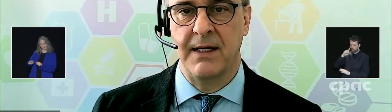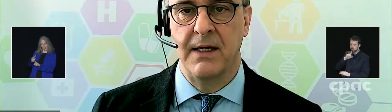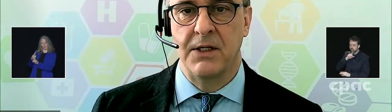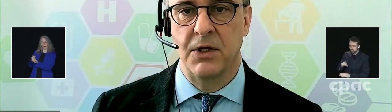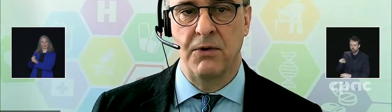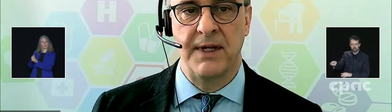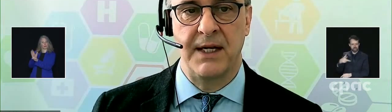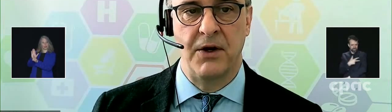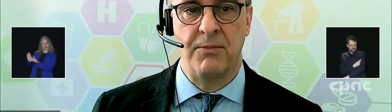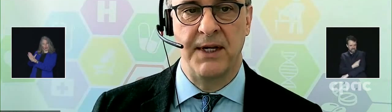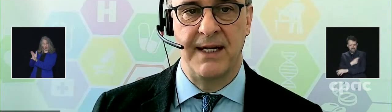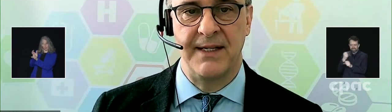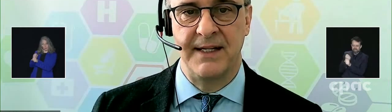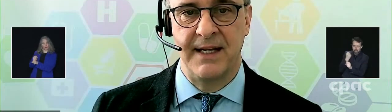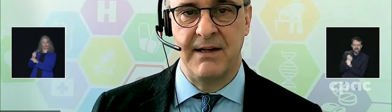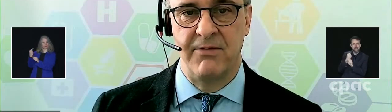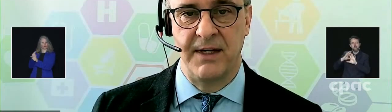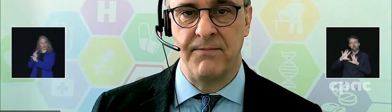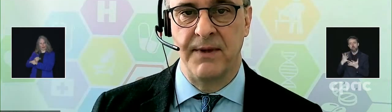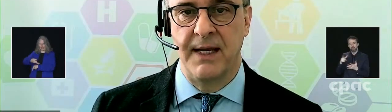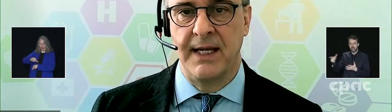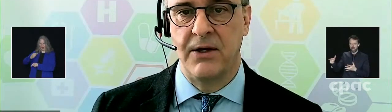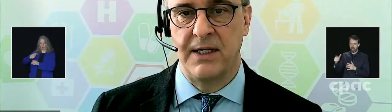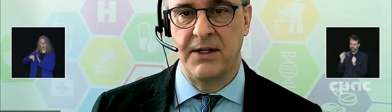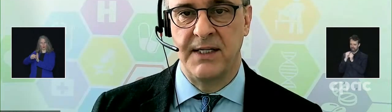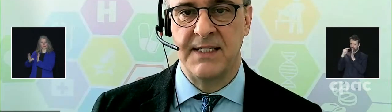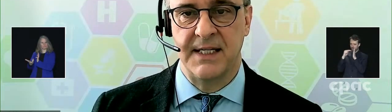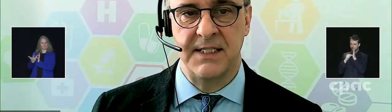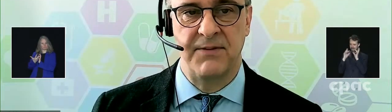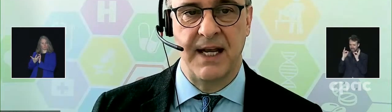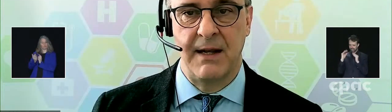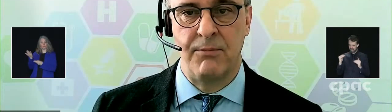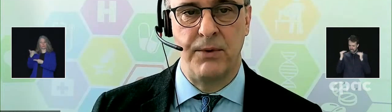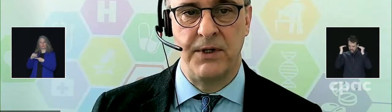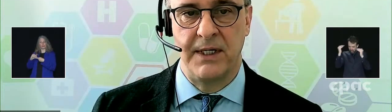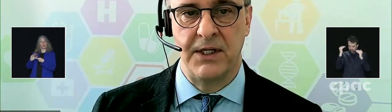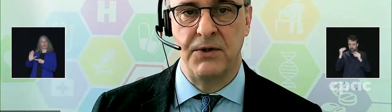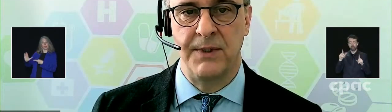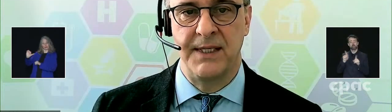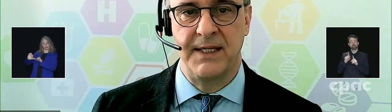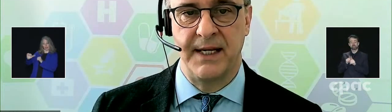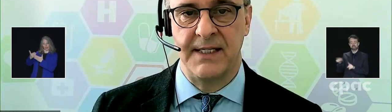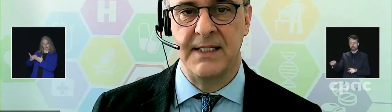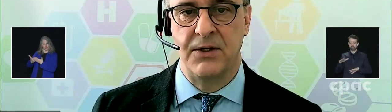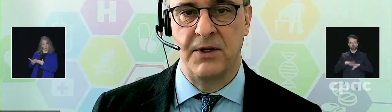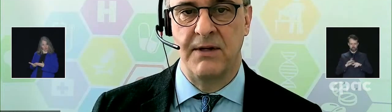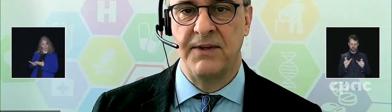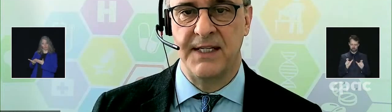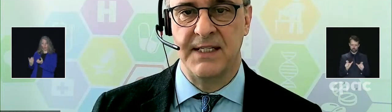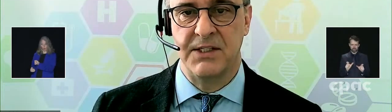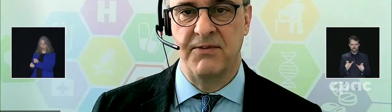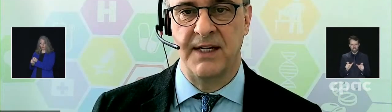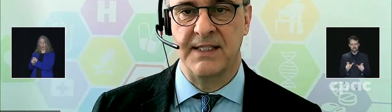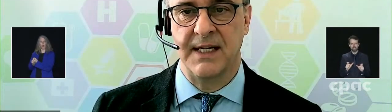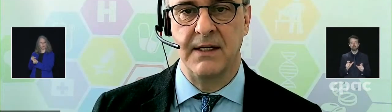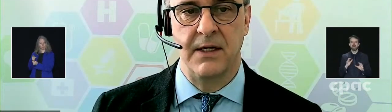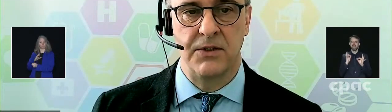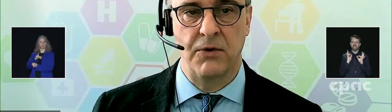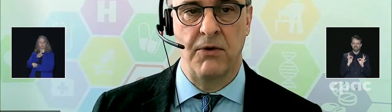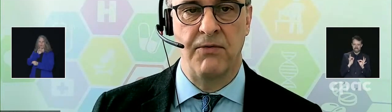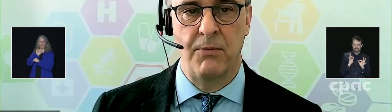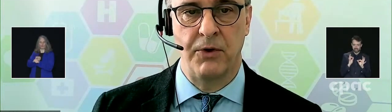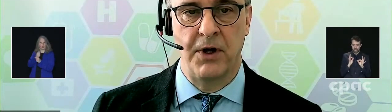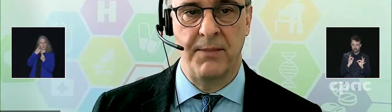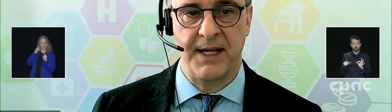fabriqué selon des normes de qualité élevées et que les données scientifiques à l'appui de l'inocuité ainsi que de l'efficacité du vaccin